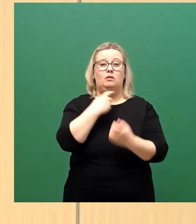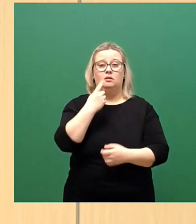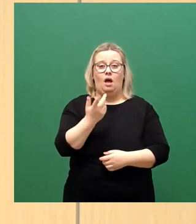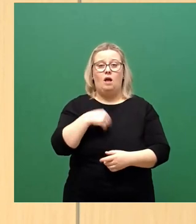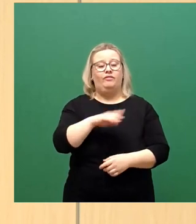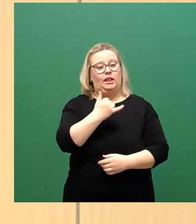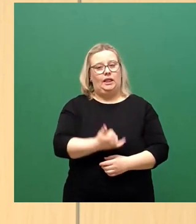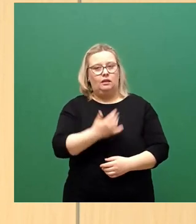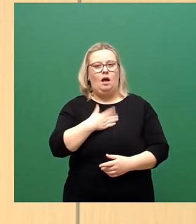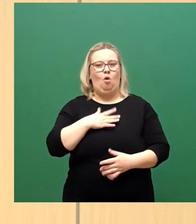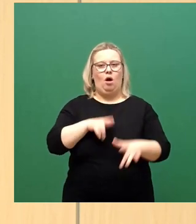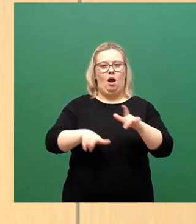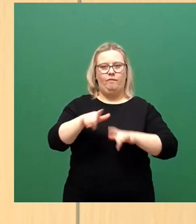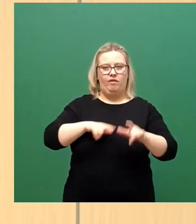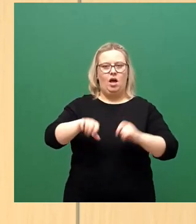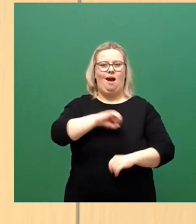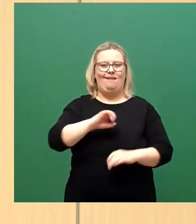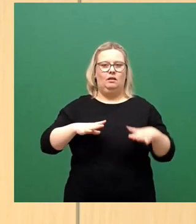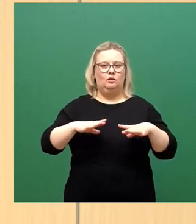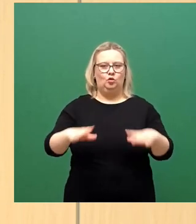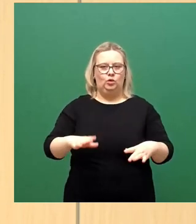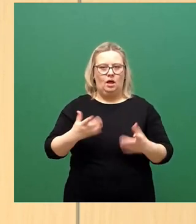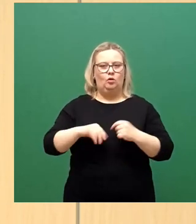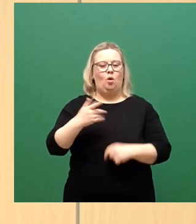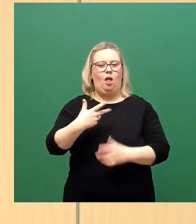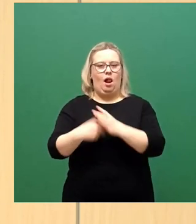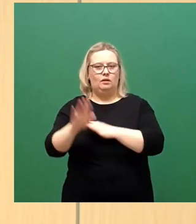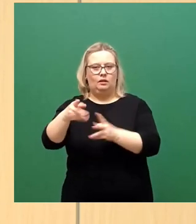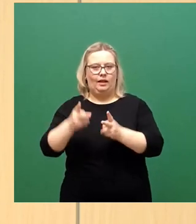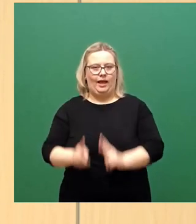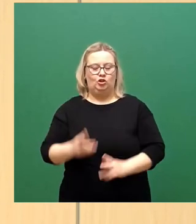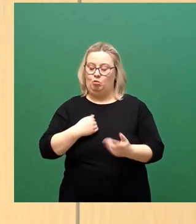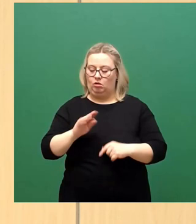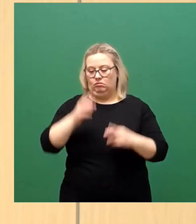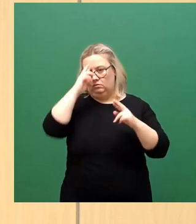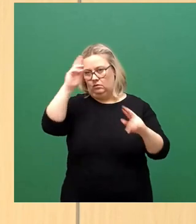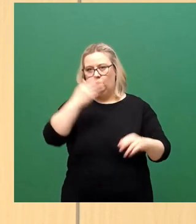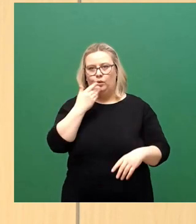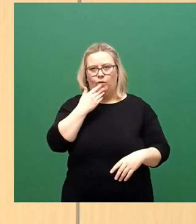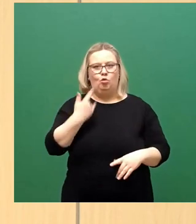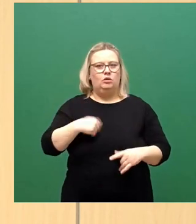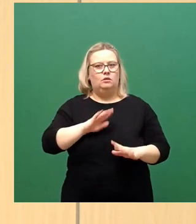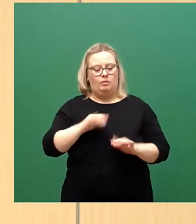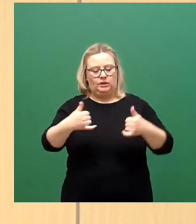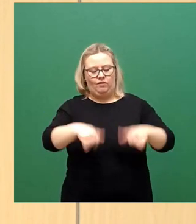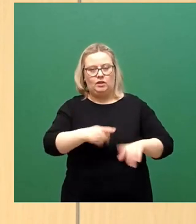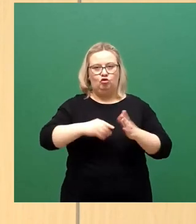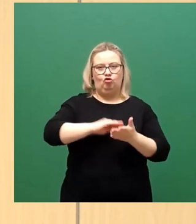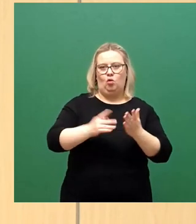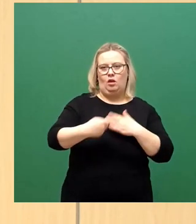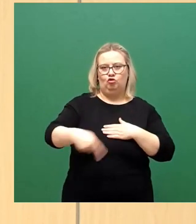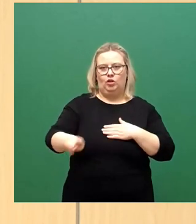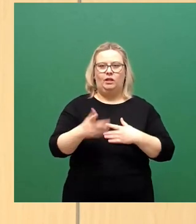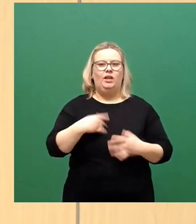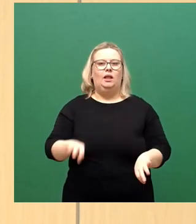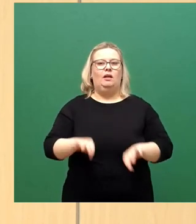auf Erhalt der eigenen Gesundheit sowie dem Elternrecht schlicht nicht das Recht, Kinder zwangsweise einer gefährlichen Erkrankung